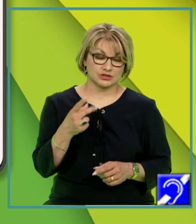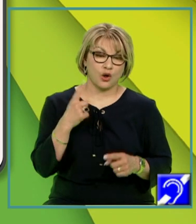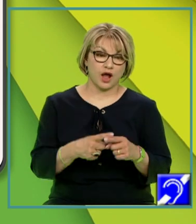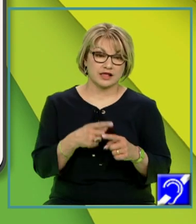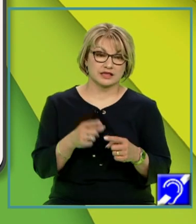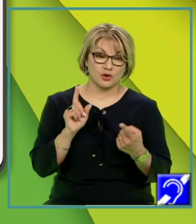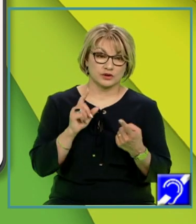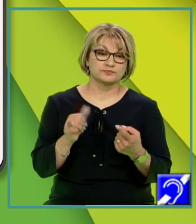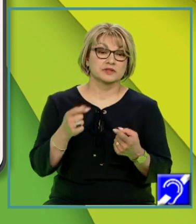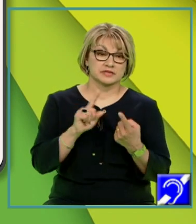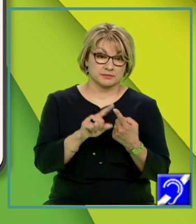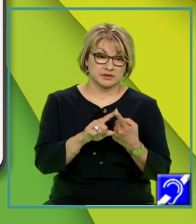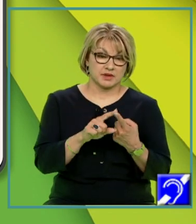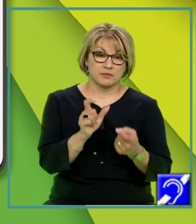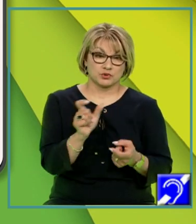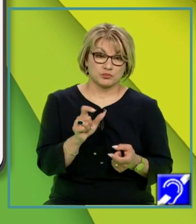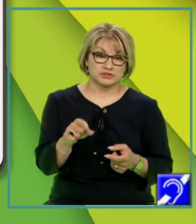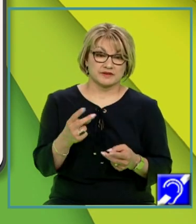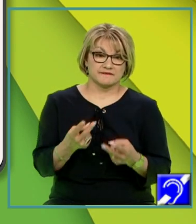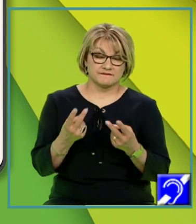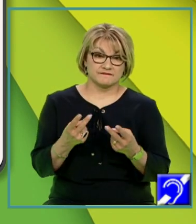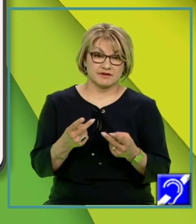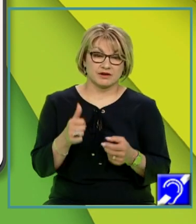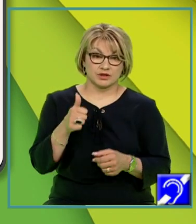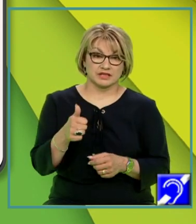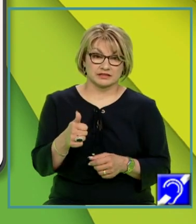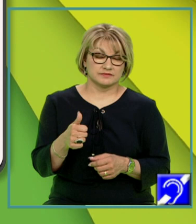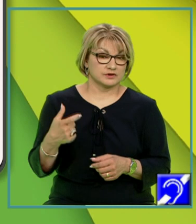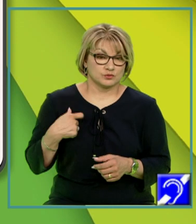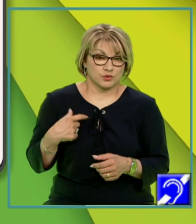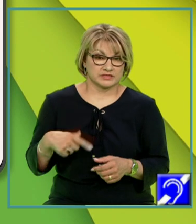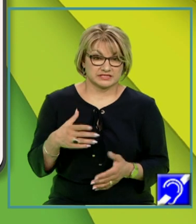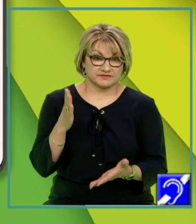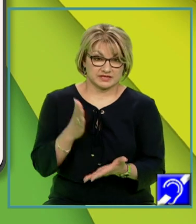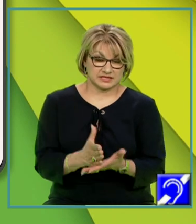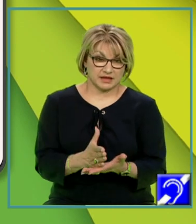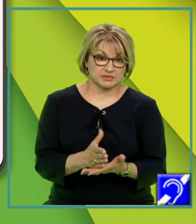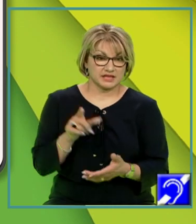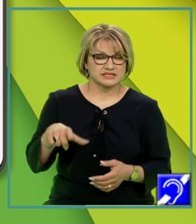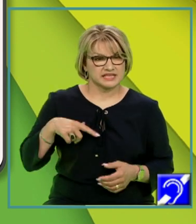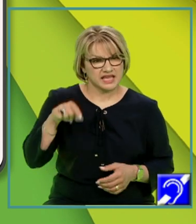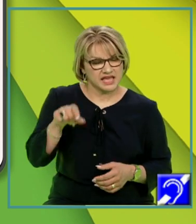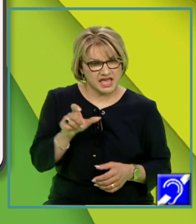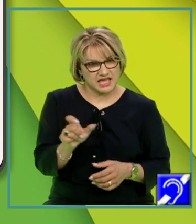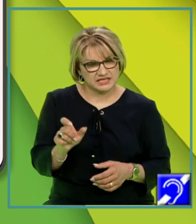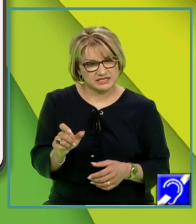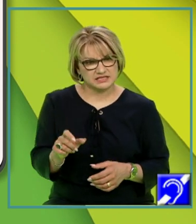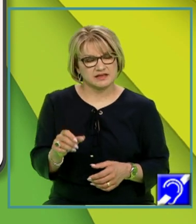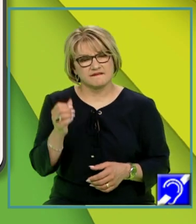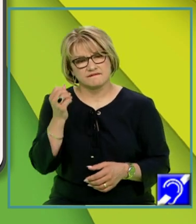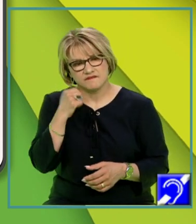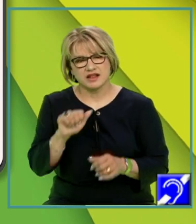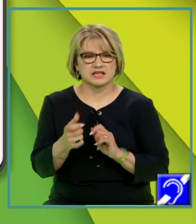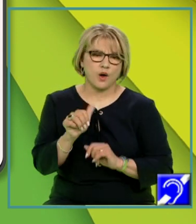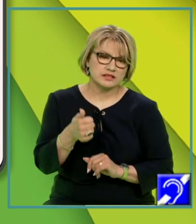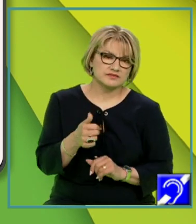de o parte propoziția călor valoare de adevăr nu poate fi stabilită. Deși ea există, deși propozițiile alea sunt fie adevărate fie false,